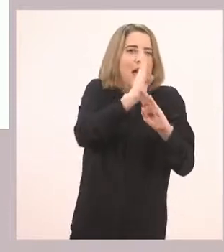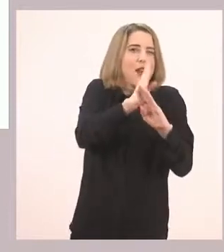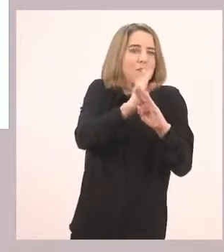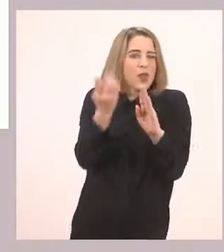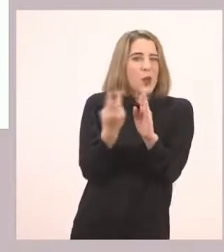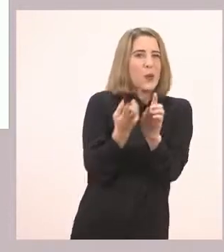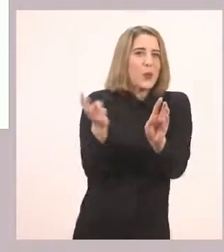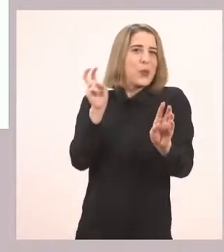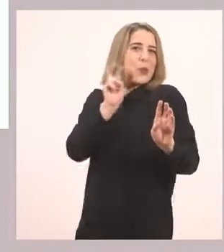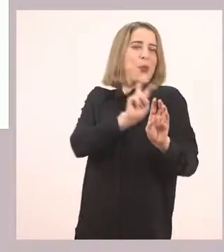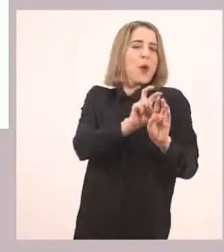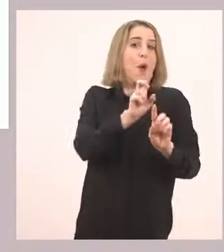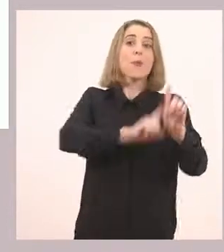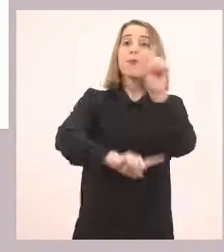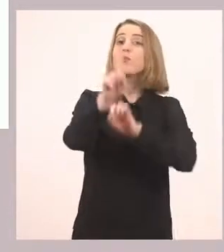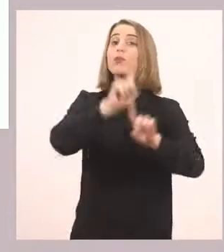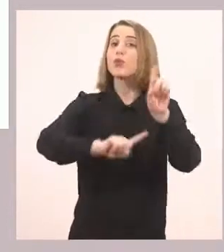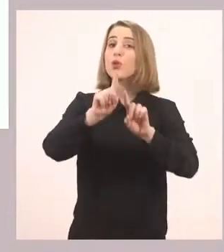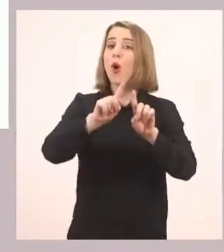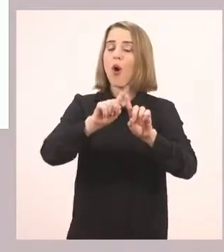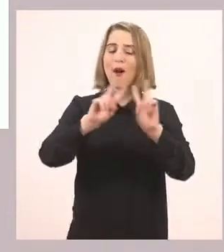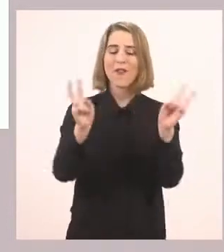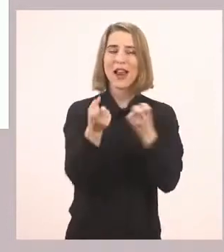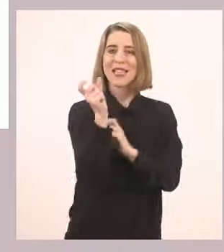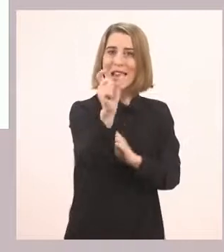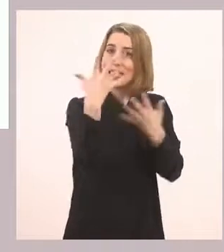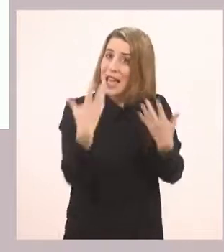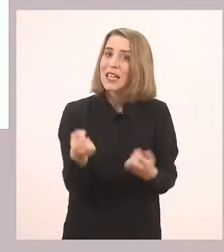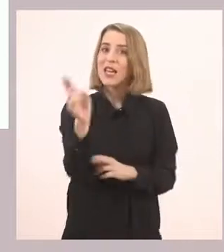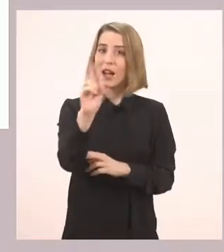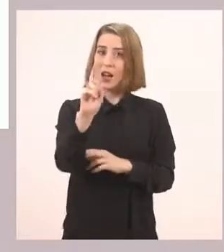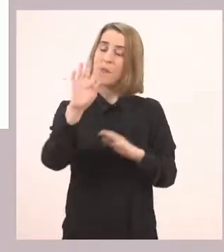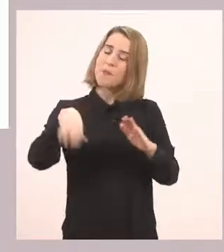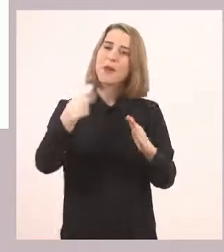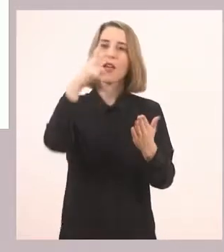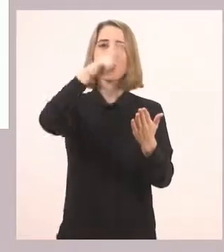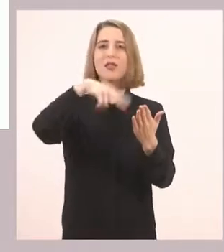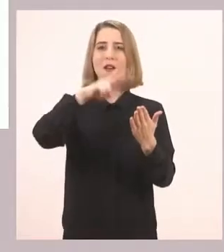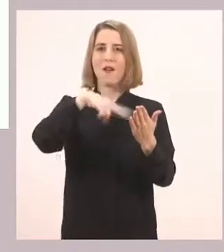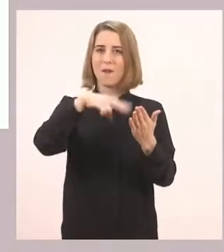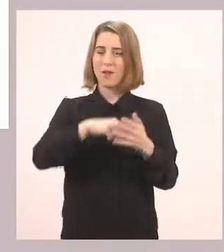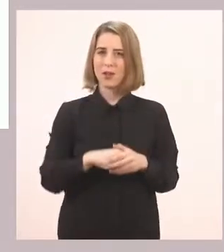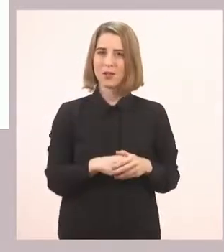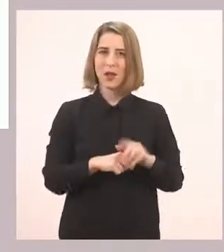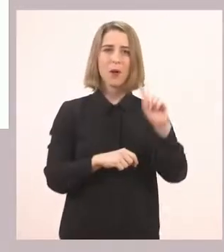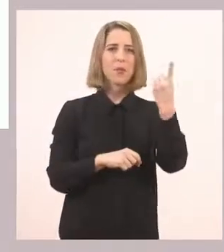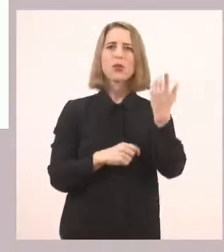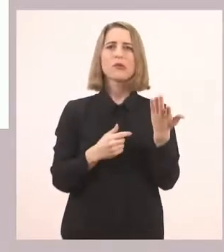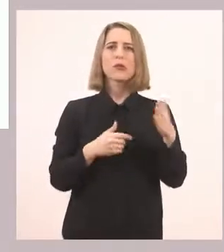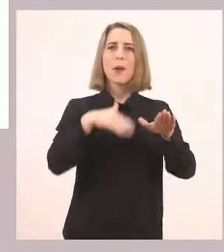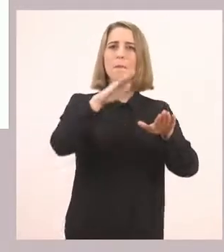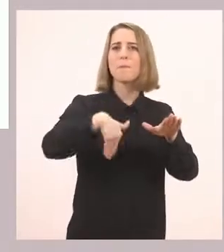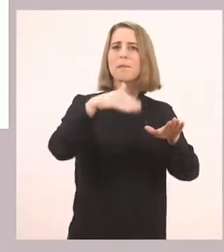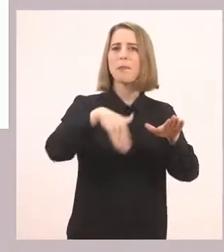να το μάθεις, βάλε σε κύκλο τη λέξη που έχει ρ και διάβασέ τη. Η πρώτη λεξούλα,